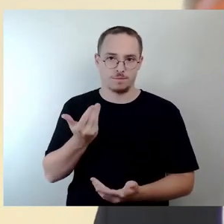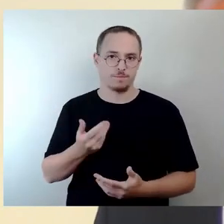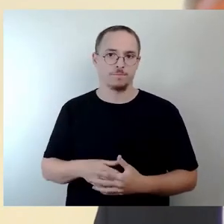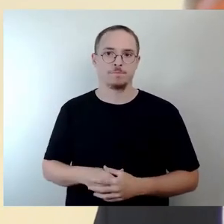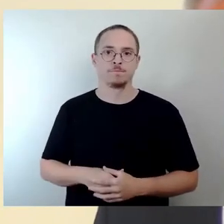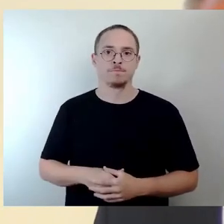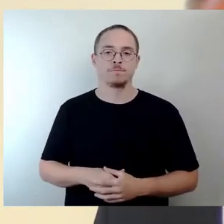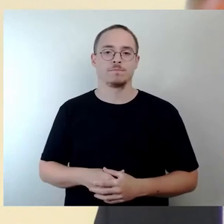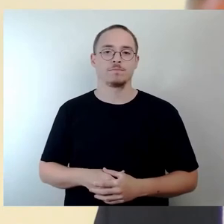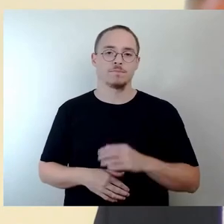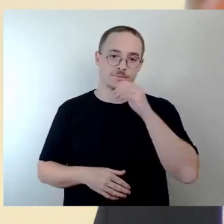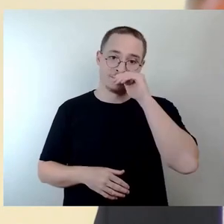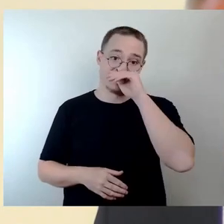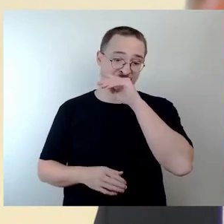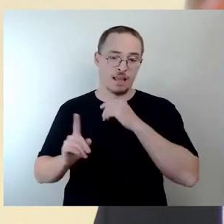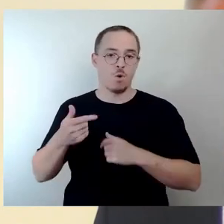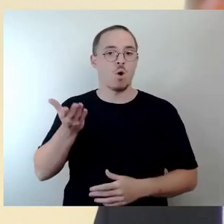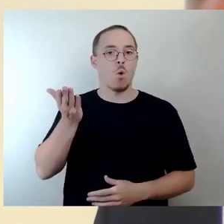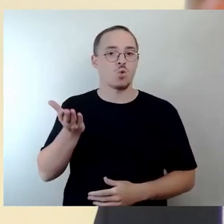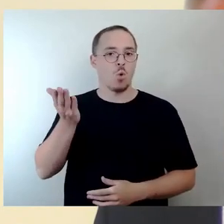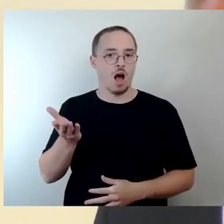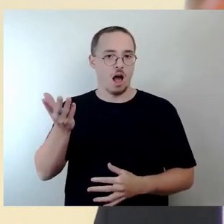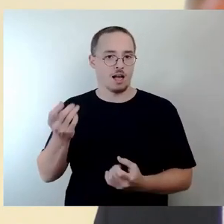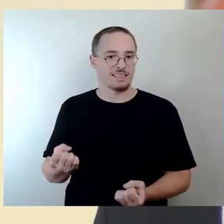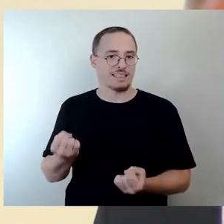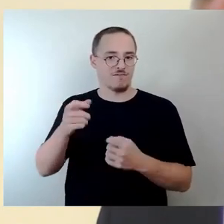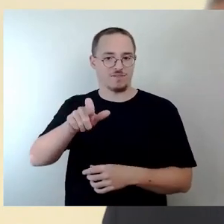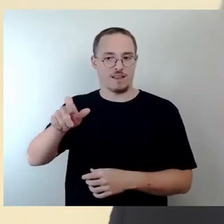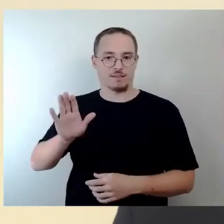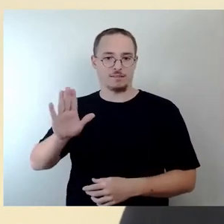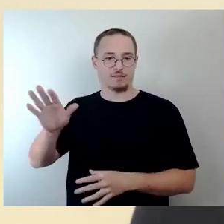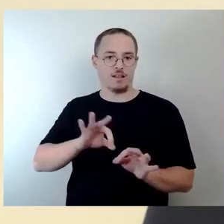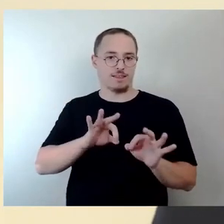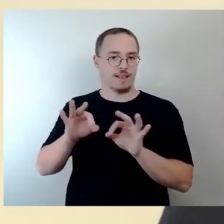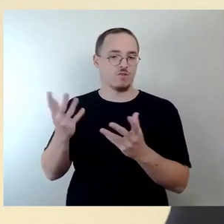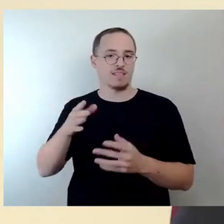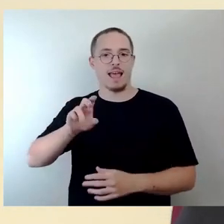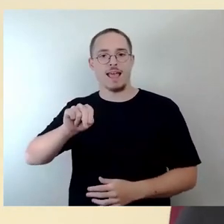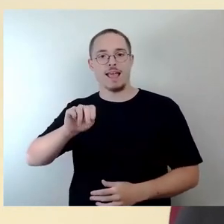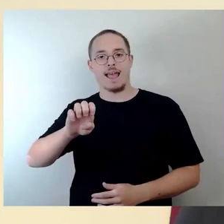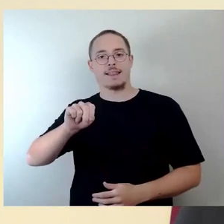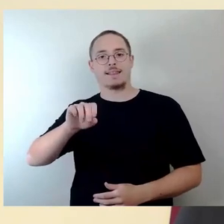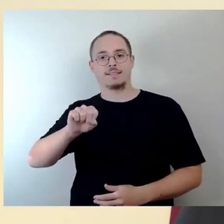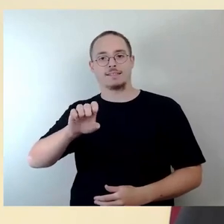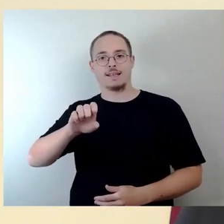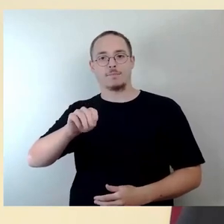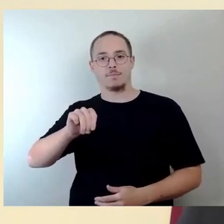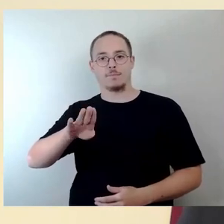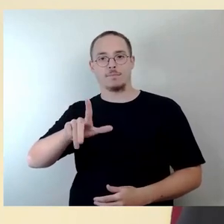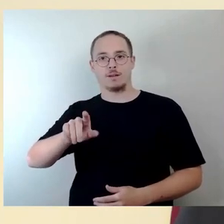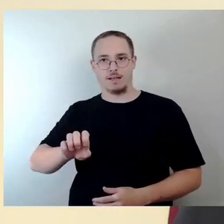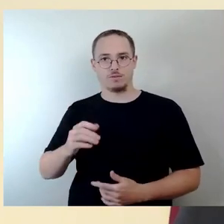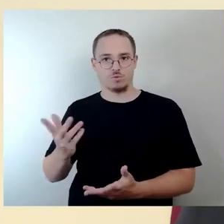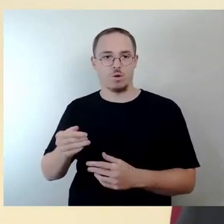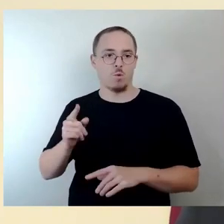Honorarkräften und Heilpädagogen, Kürzung in der Ensemblearbeit und prozentuale